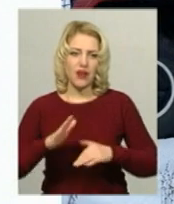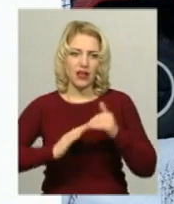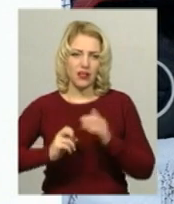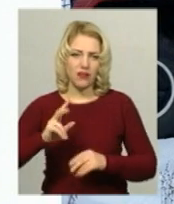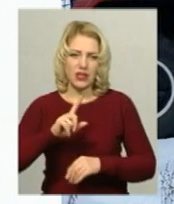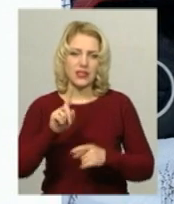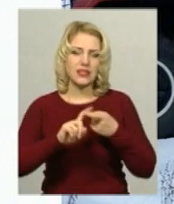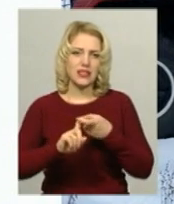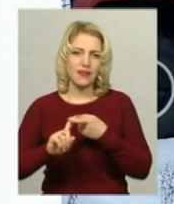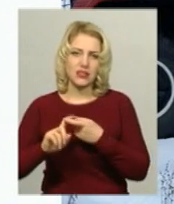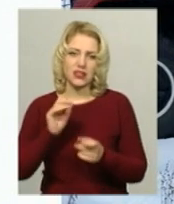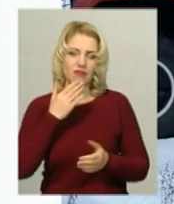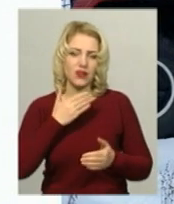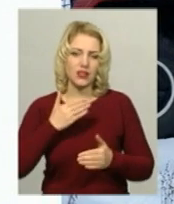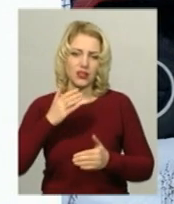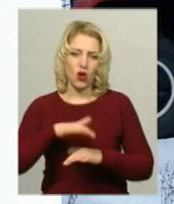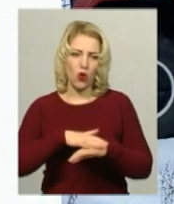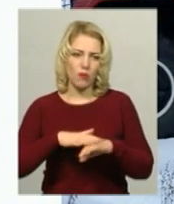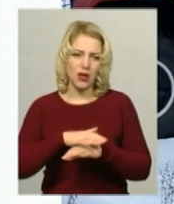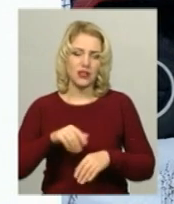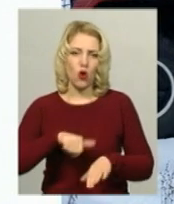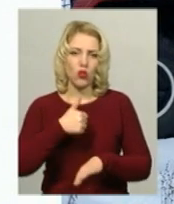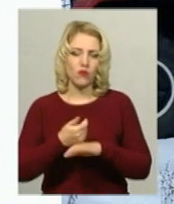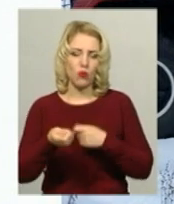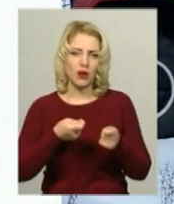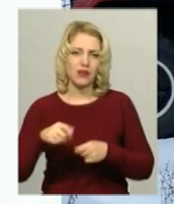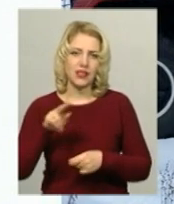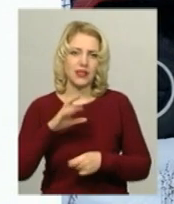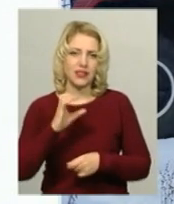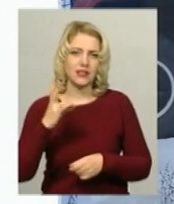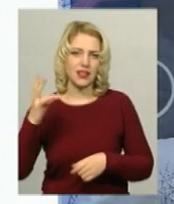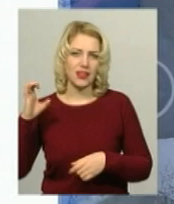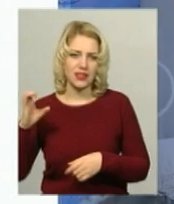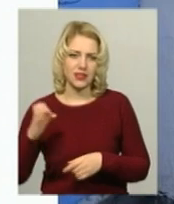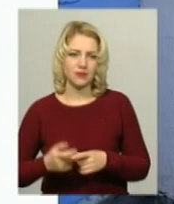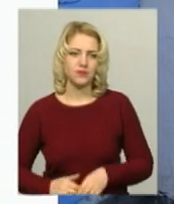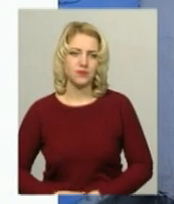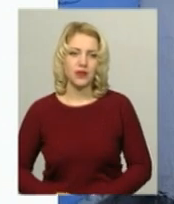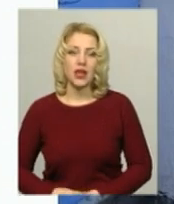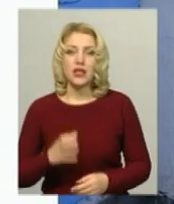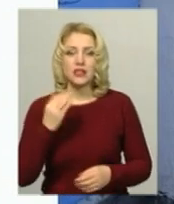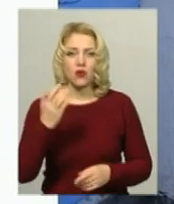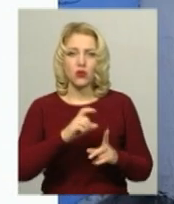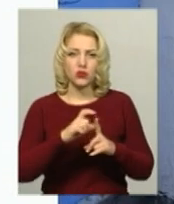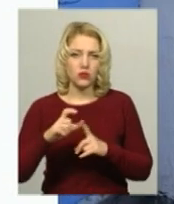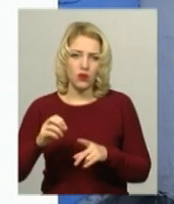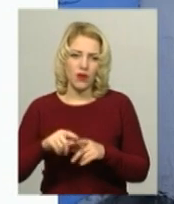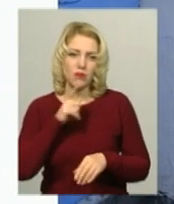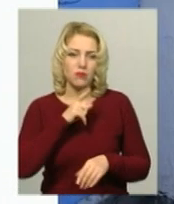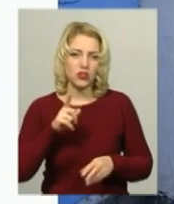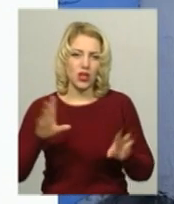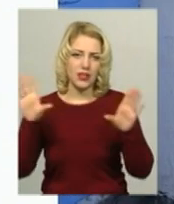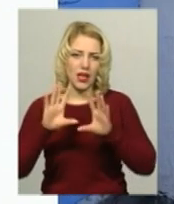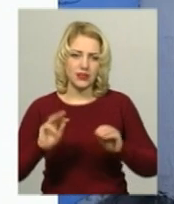та роботи з громадськістю головного управління ДСНС у Хмельницькій області Віталій Гречанюк. За його словами, під час гасіння